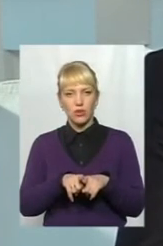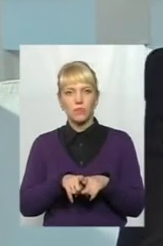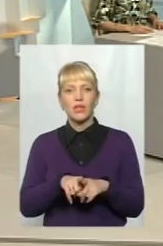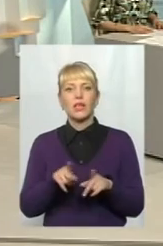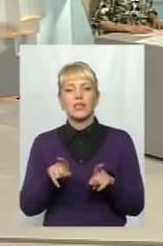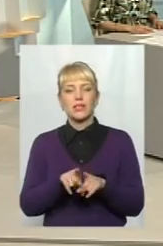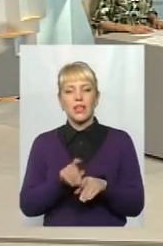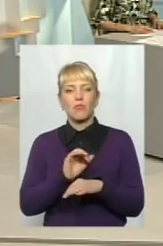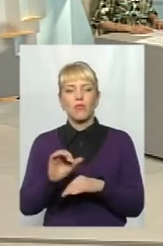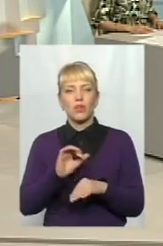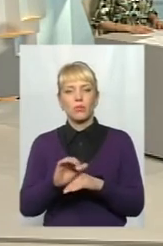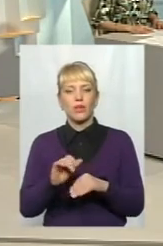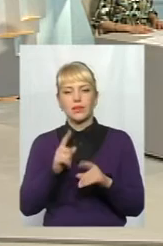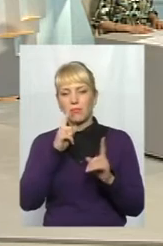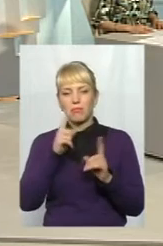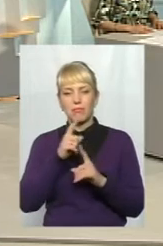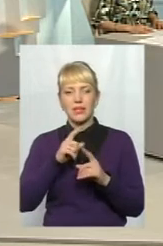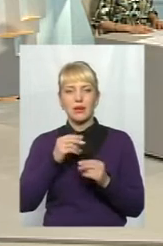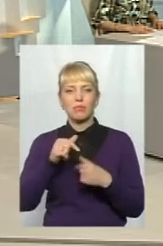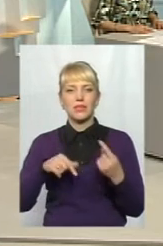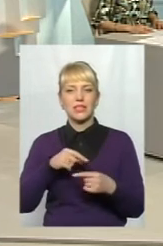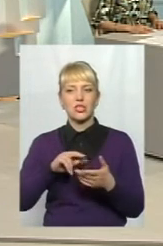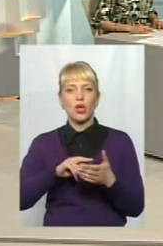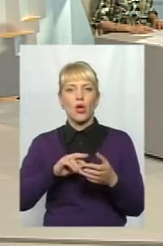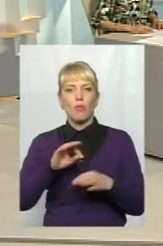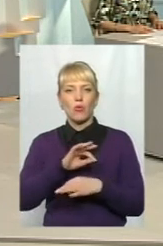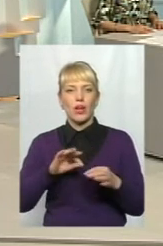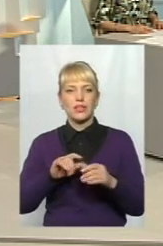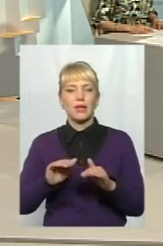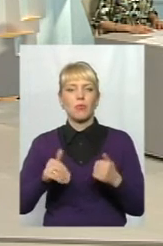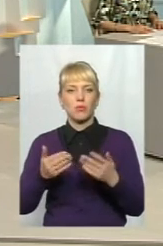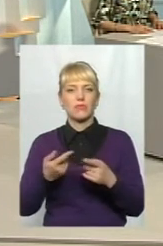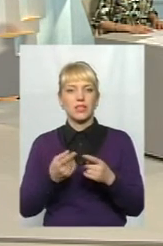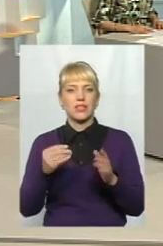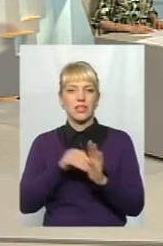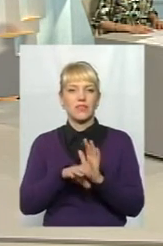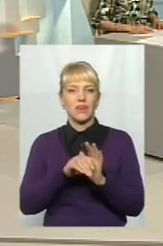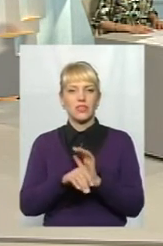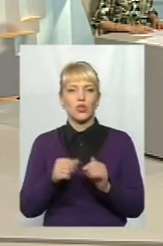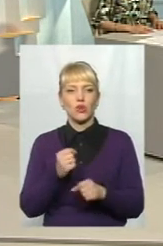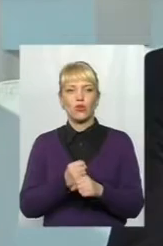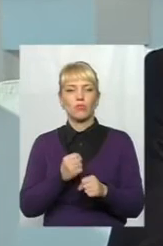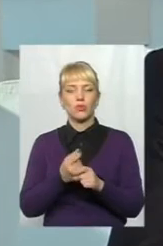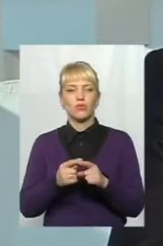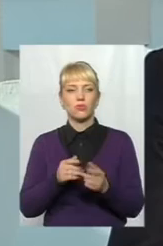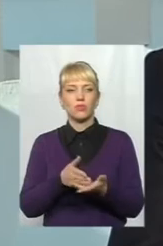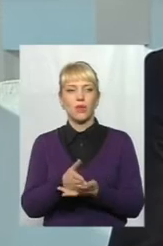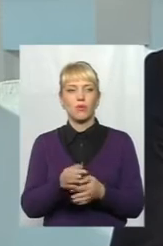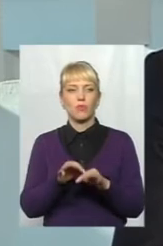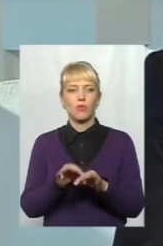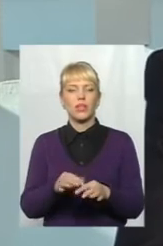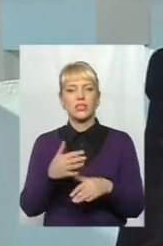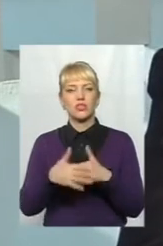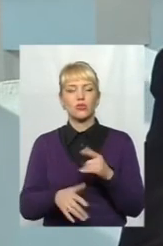виробляти певні міні-бізнес-проекти і пропонувати їх інвестору. Робота в цьому напрямку ведеться.